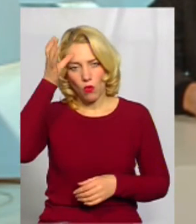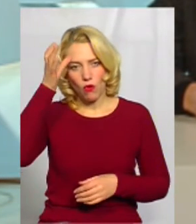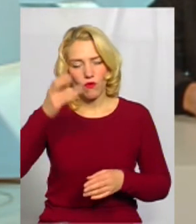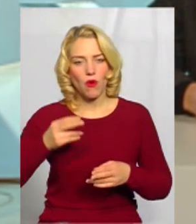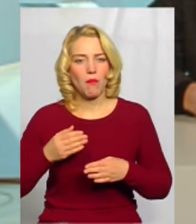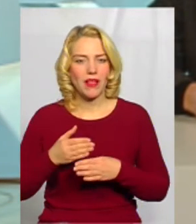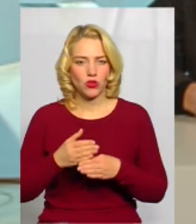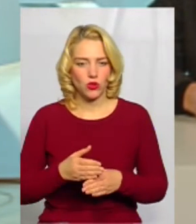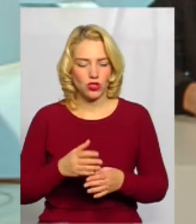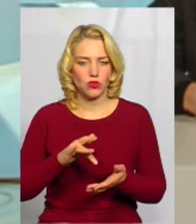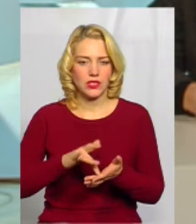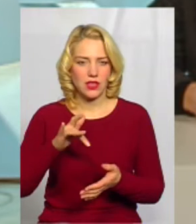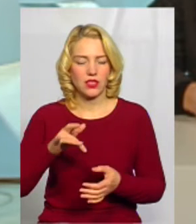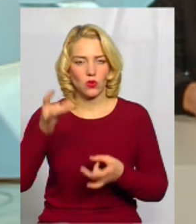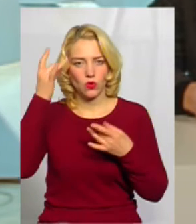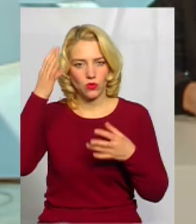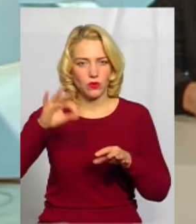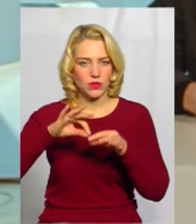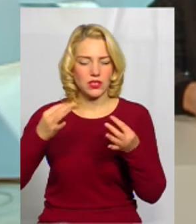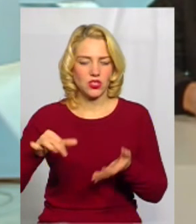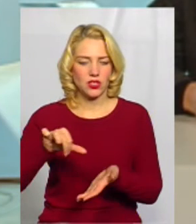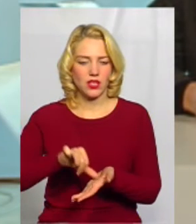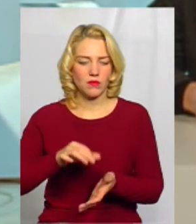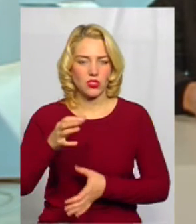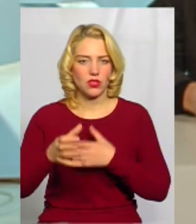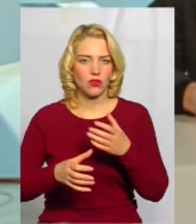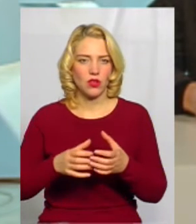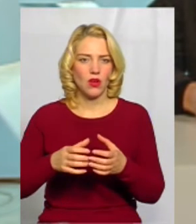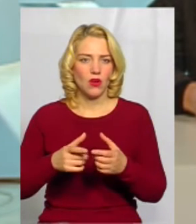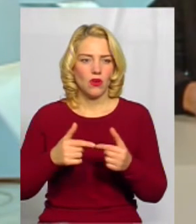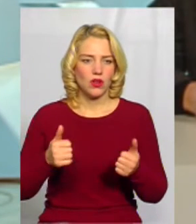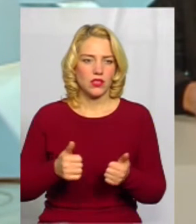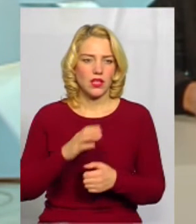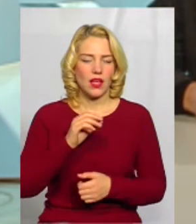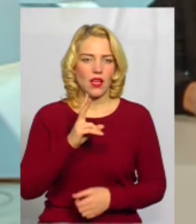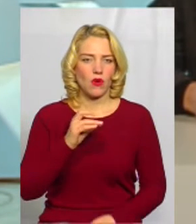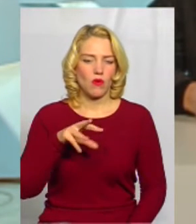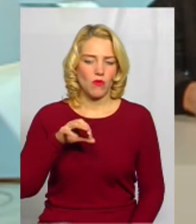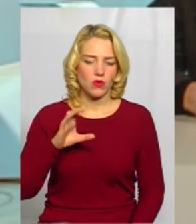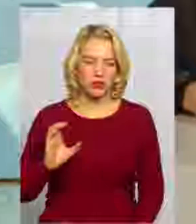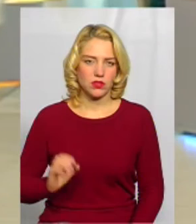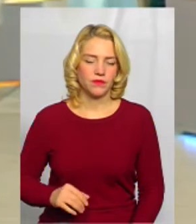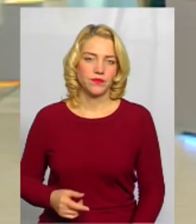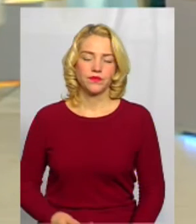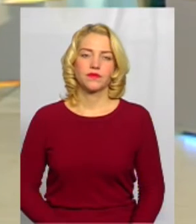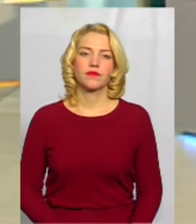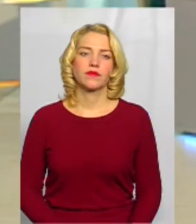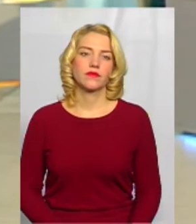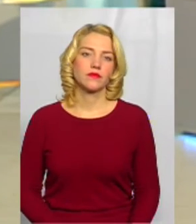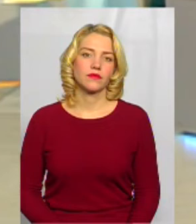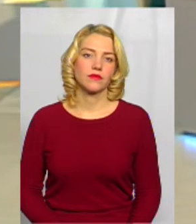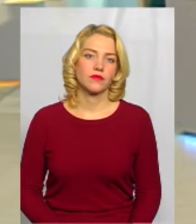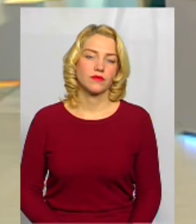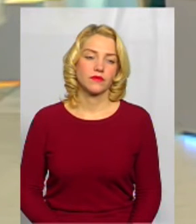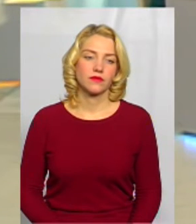культури і мистецтва, також член Міжнародної організації ІКОМОЗ. Вітаю вас, пане Олеже. Доброго вечора. І